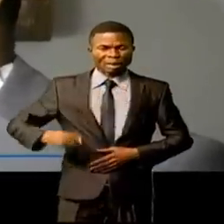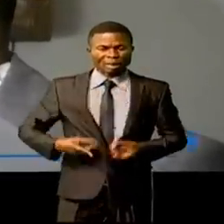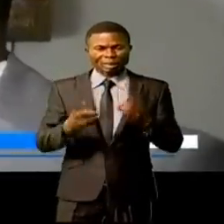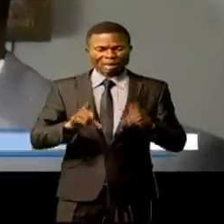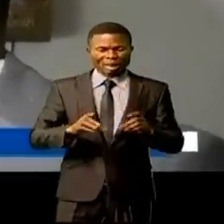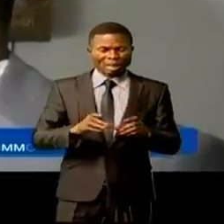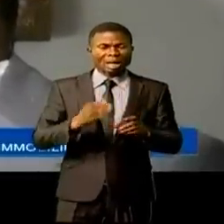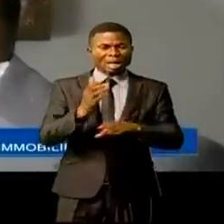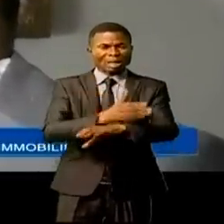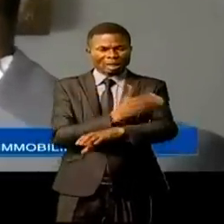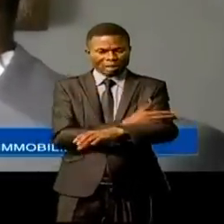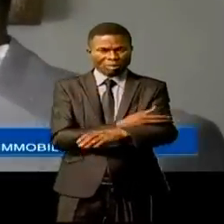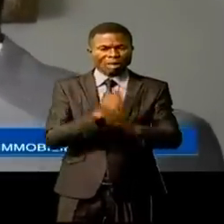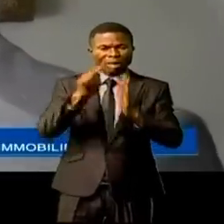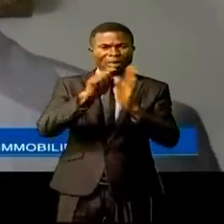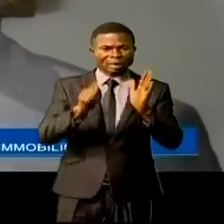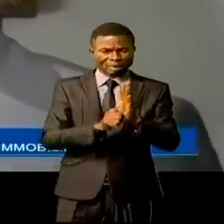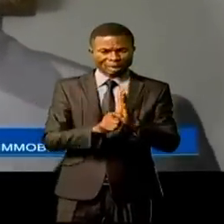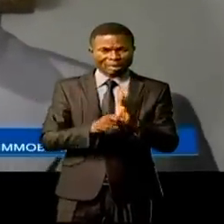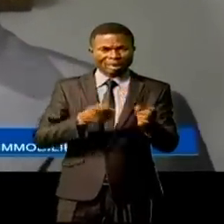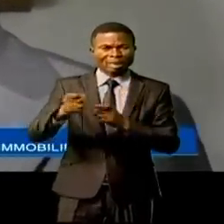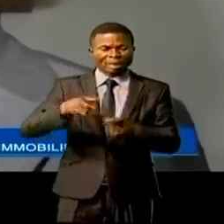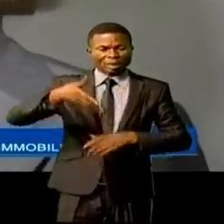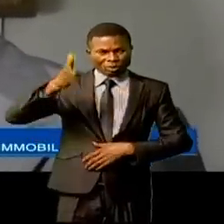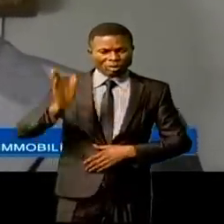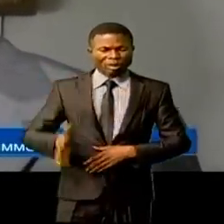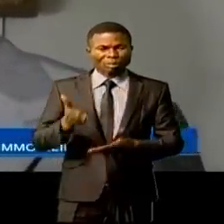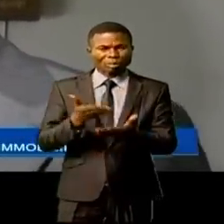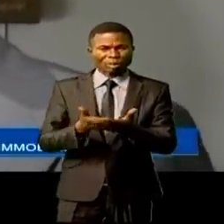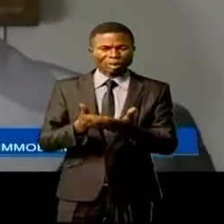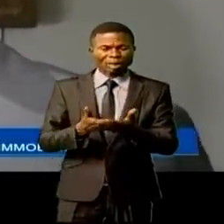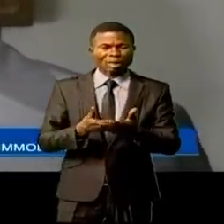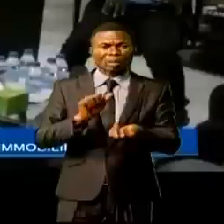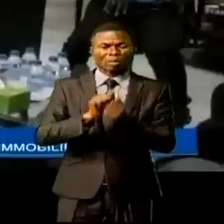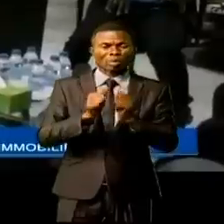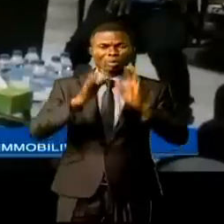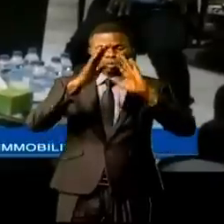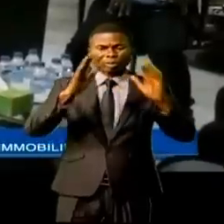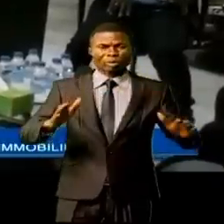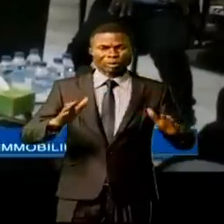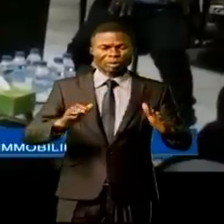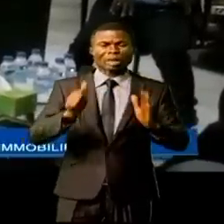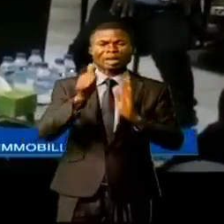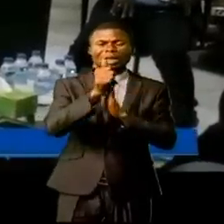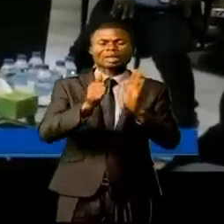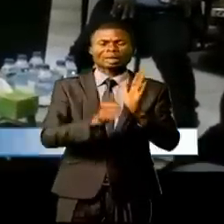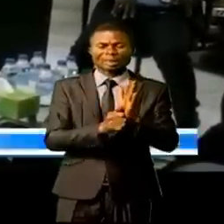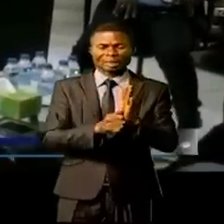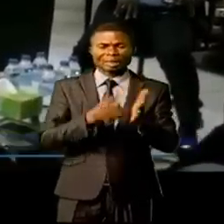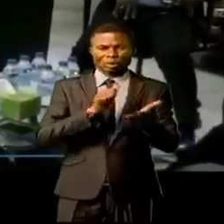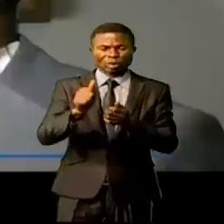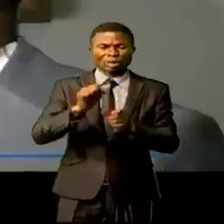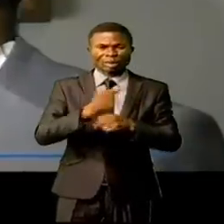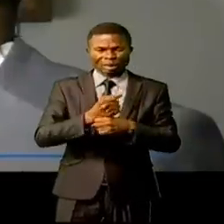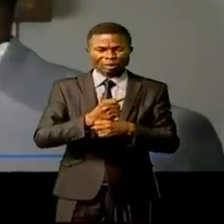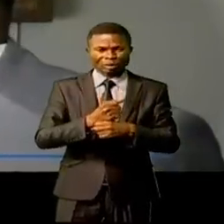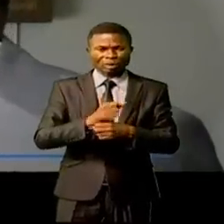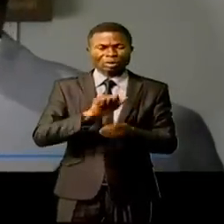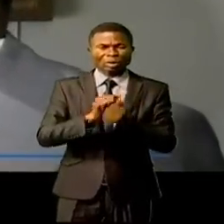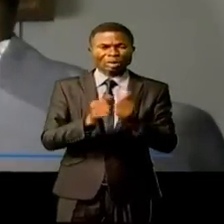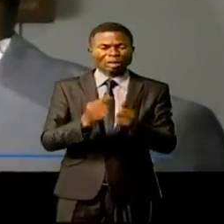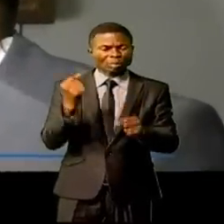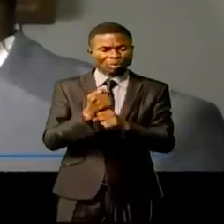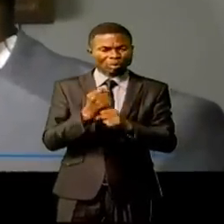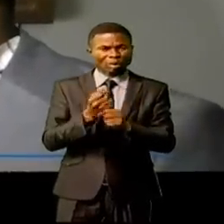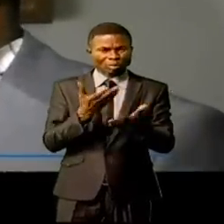texte qui réglementent la profession d'expert immobilier notamment le décret lui-même qui crée et qui organise cette profession